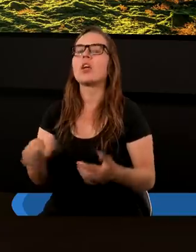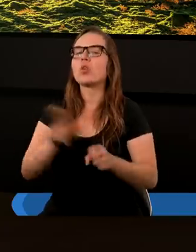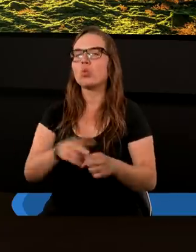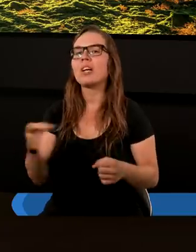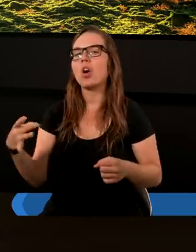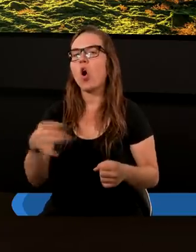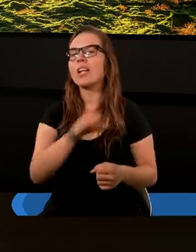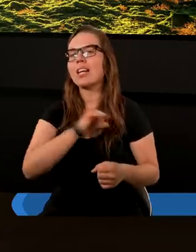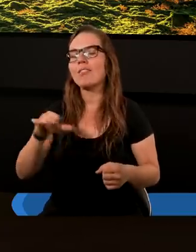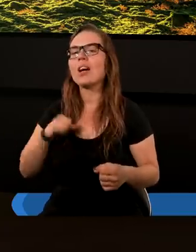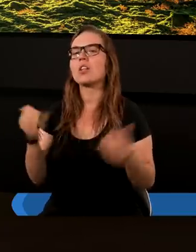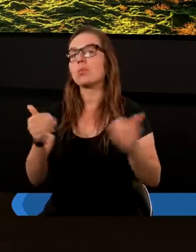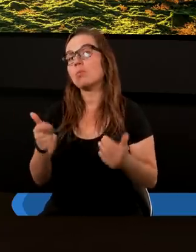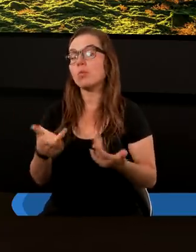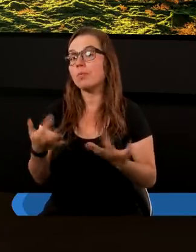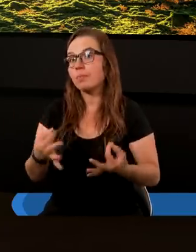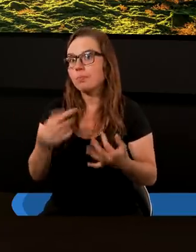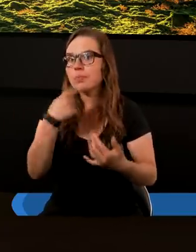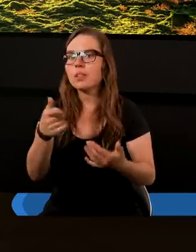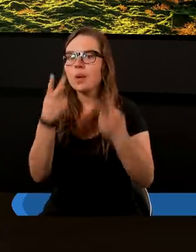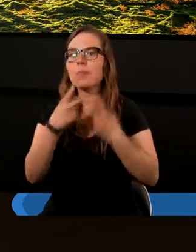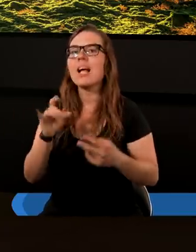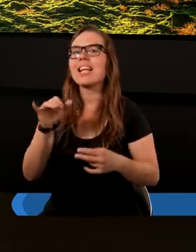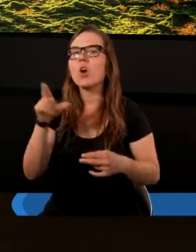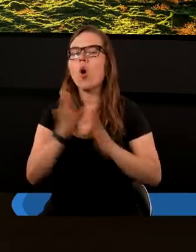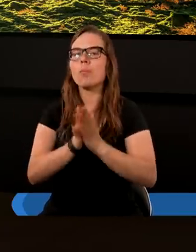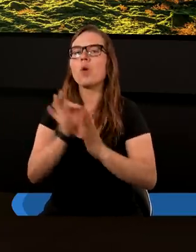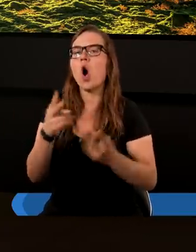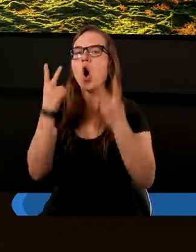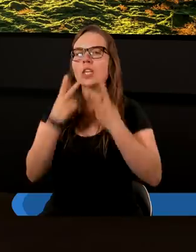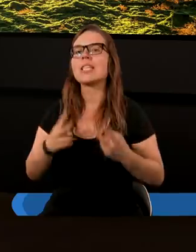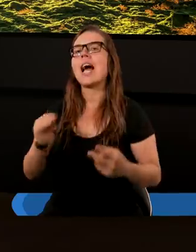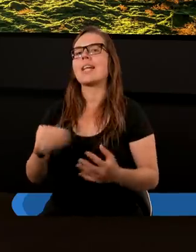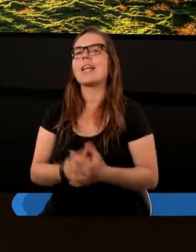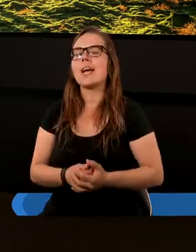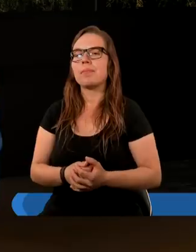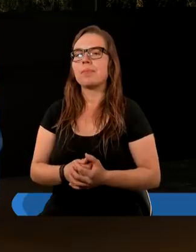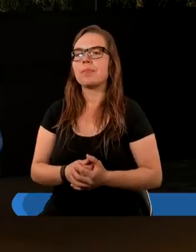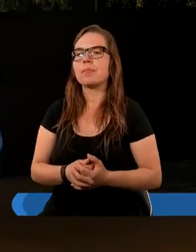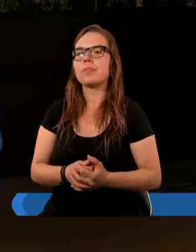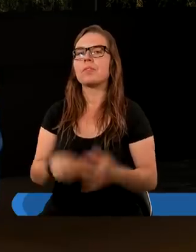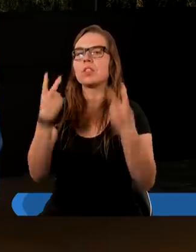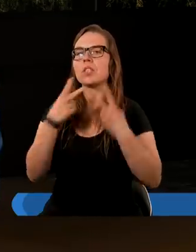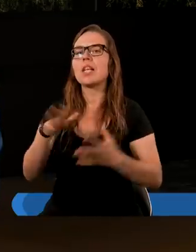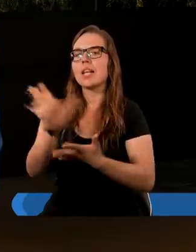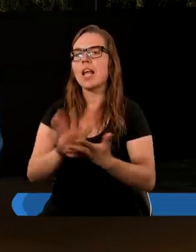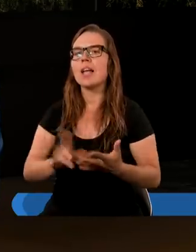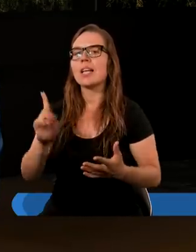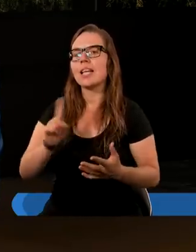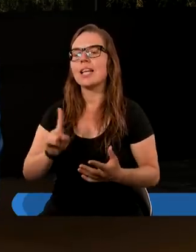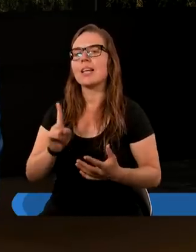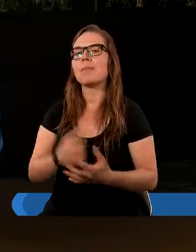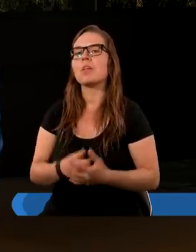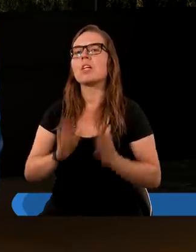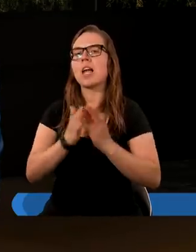rozgrywa się na Ziemi. Poproszę Igora może o czytanie. Czytam tekst z